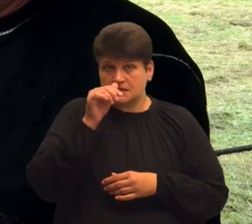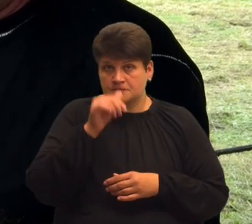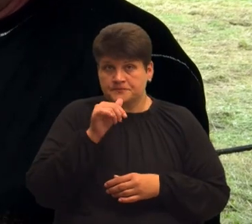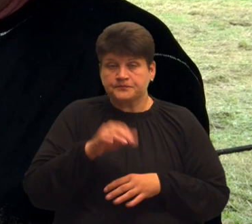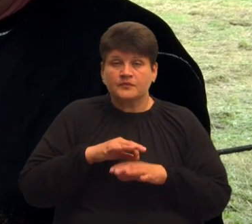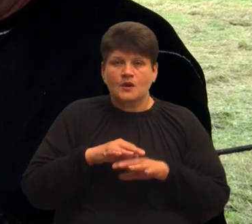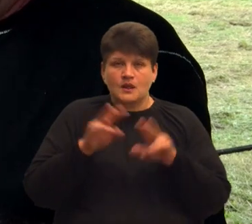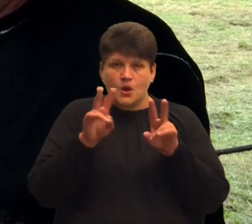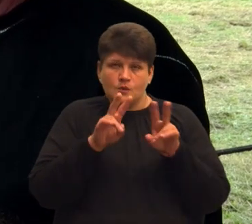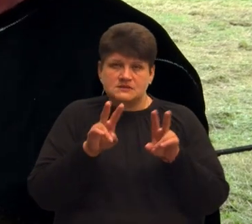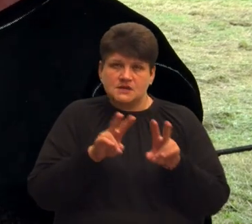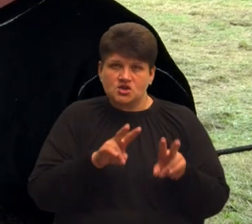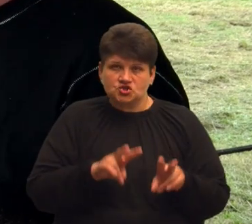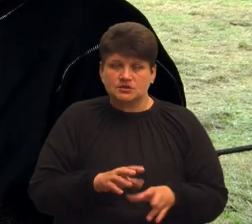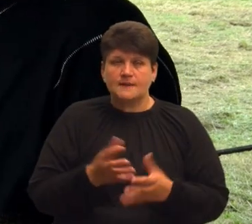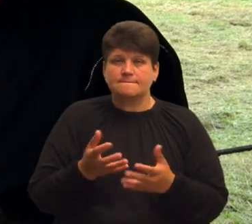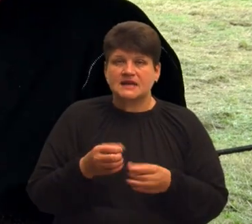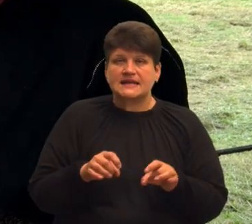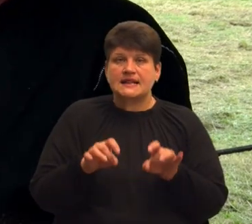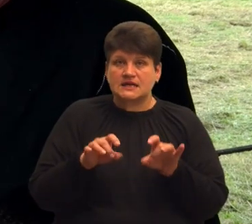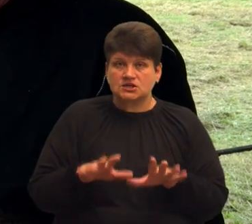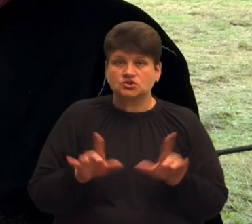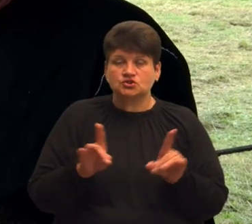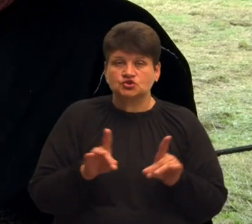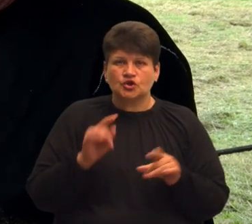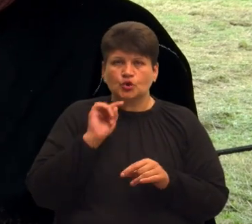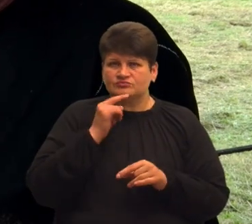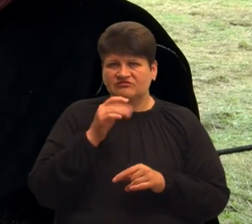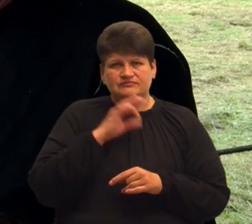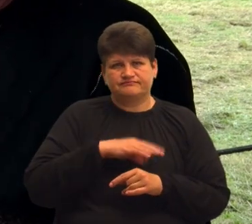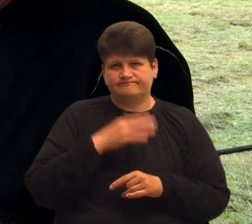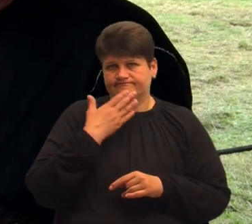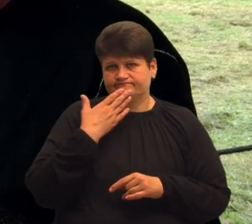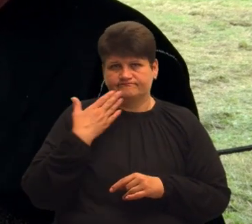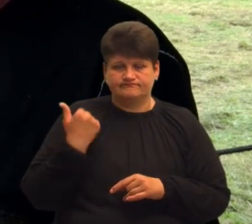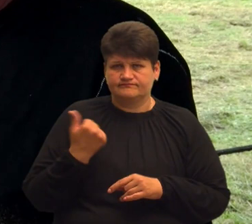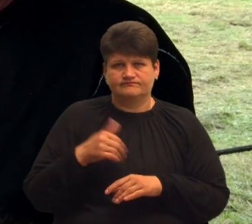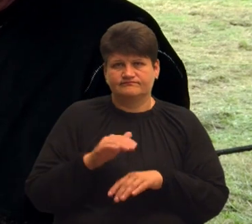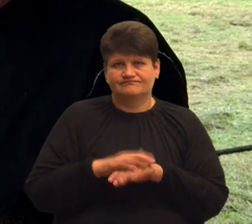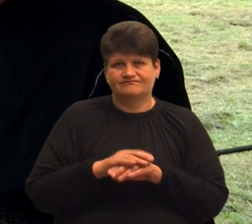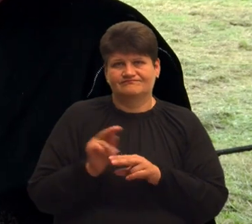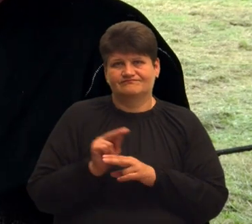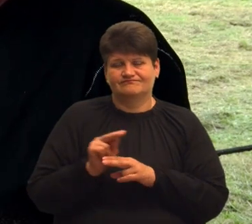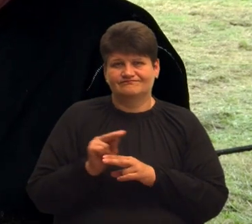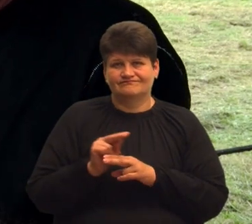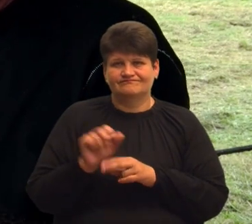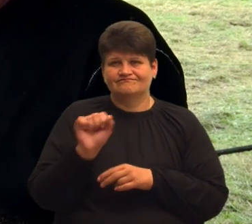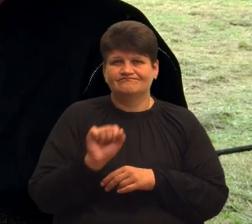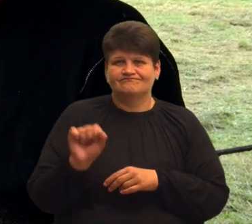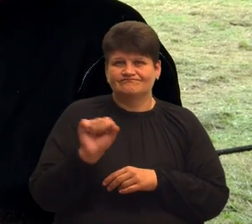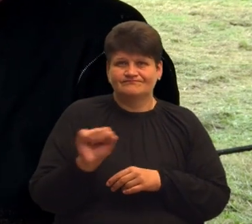обстеження, прийняли рішення, що понемічно невигідно його фактично утримувати, щукатурити,